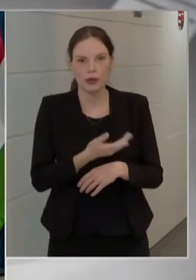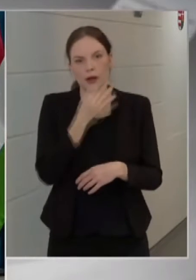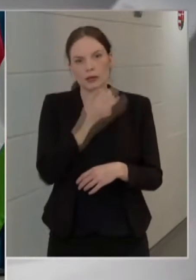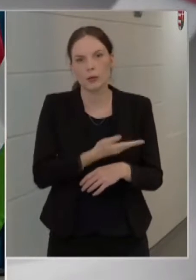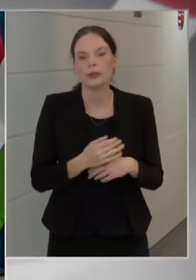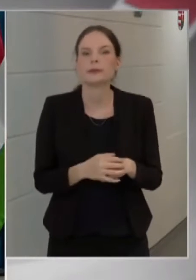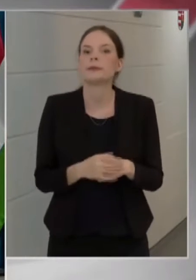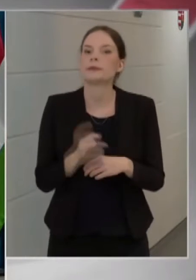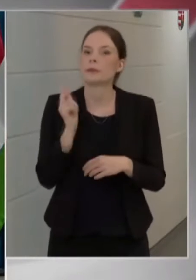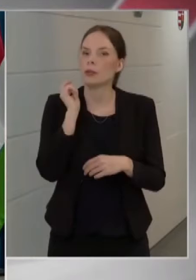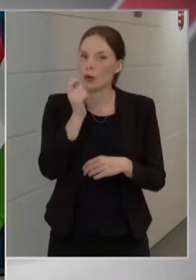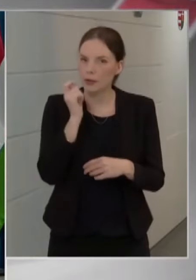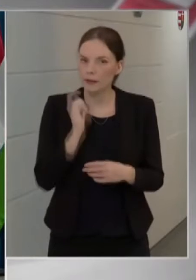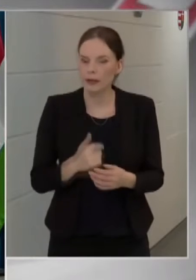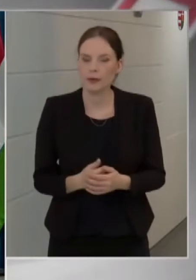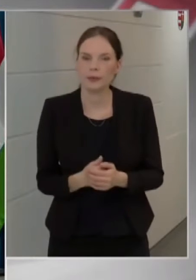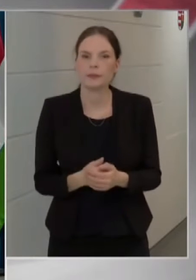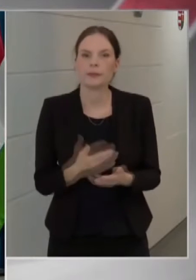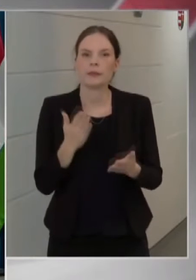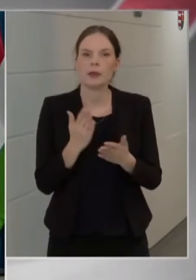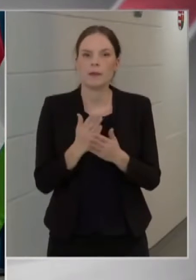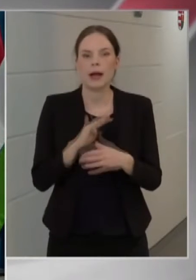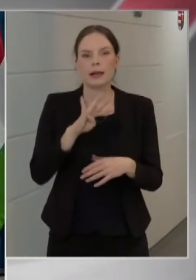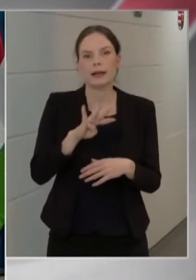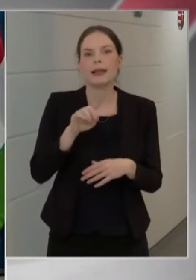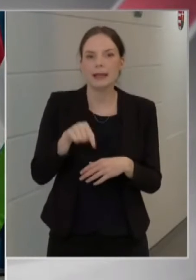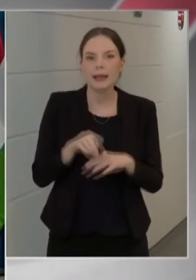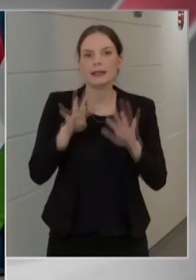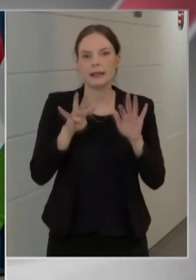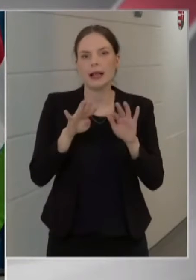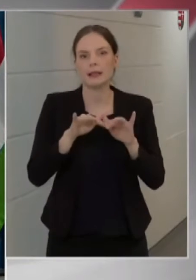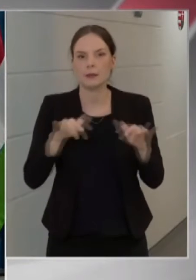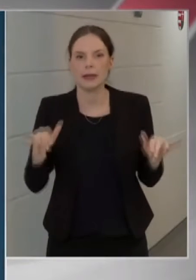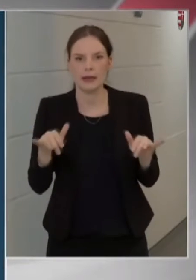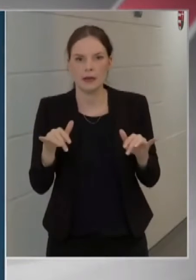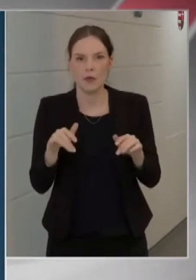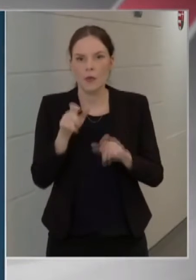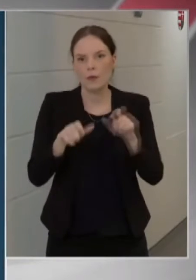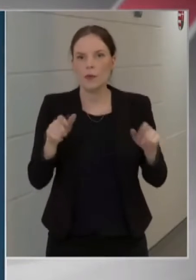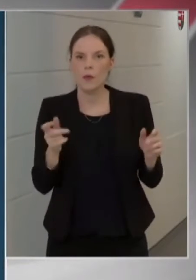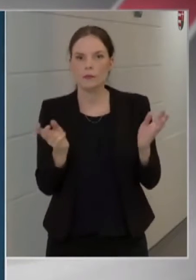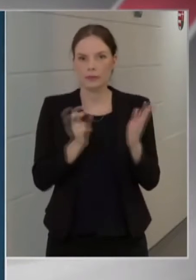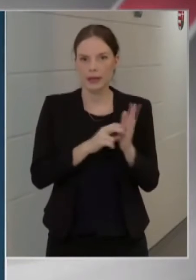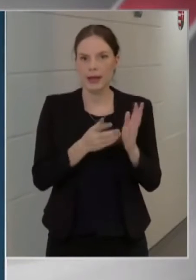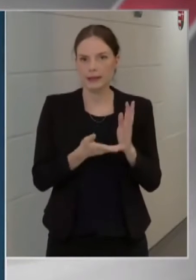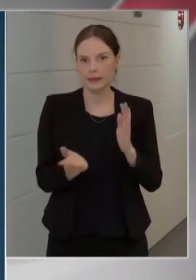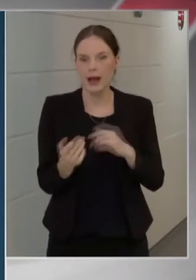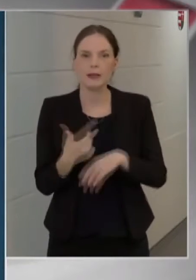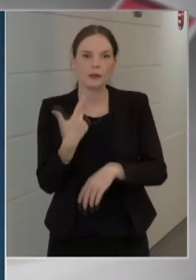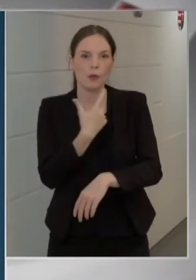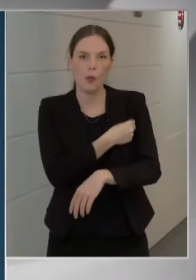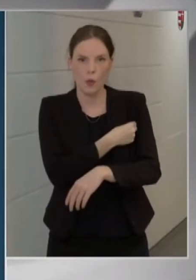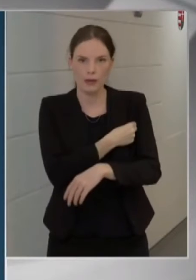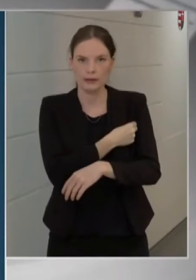Müller Cecília közölte, már 4,9 millióan regisztráltak oltásra Magyarországon, 80 százalékuk pedig meg is kapta